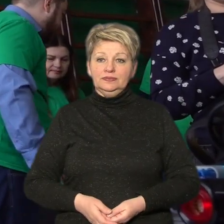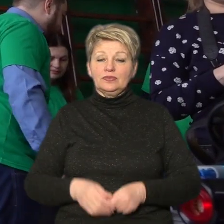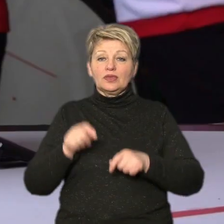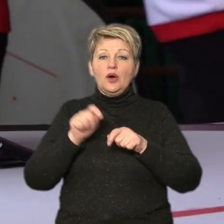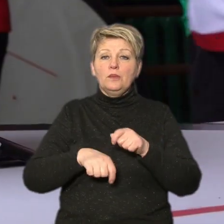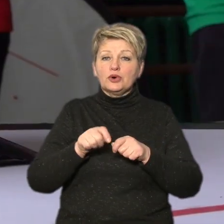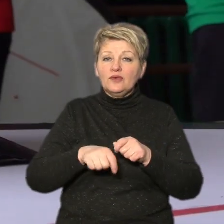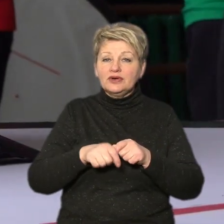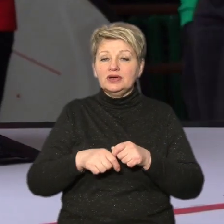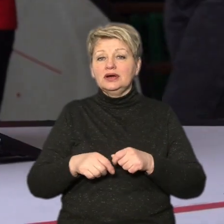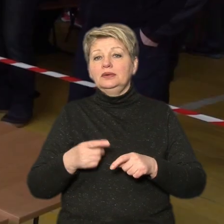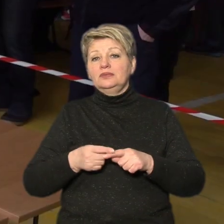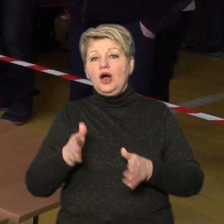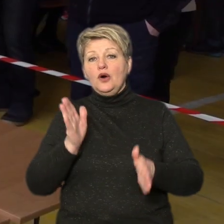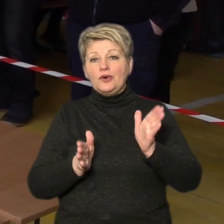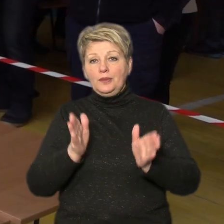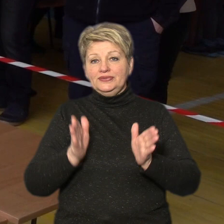налаштування та тестує робота.